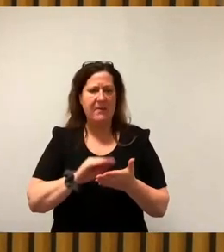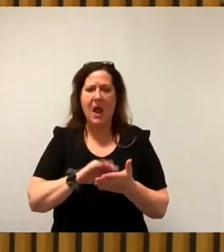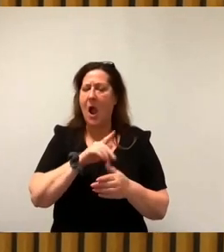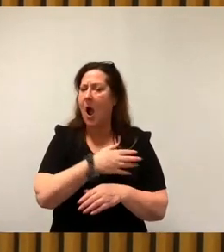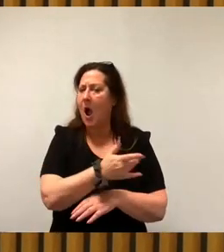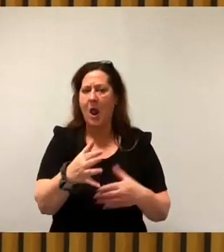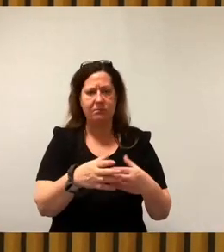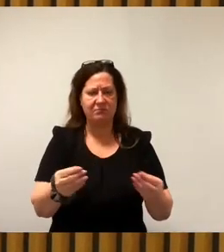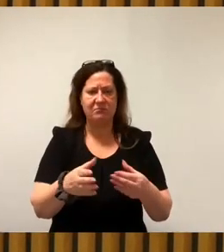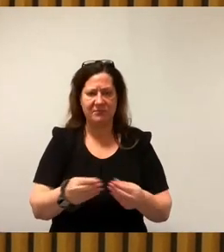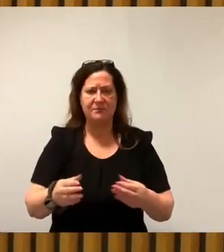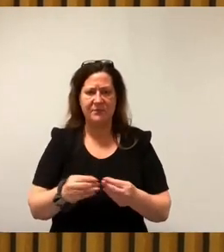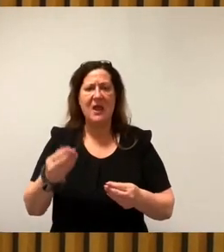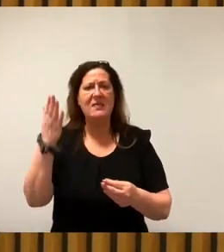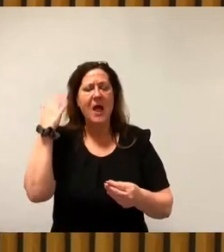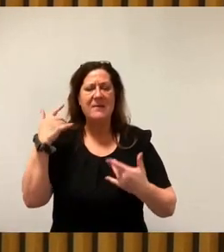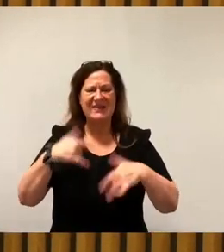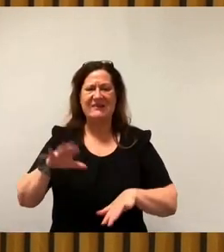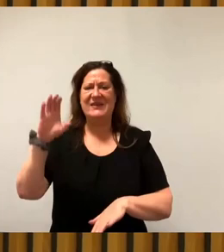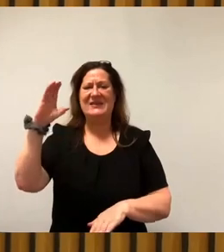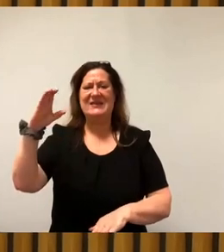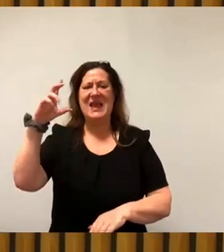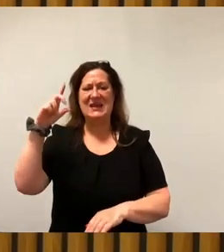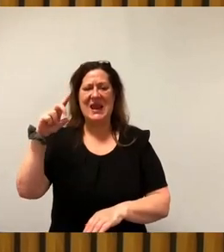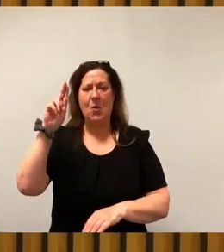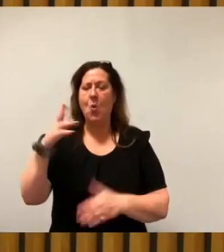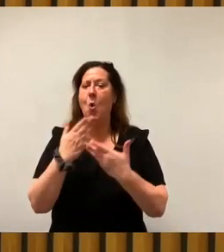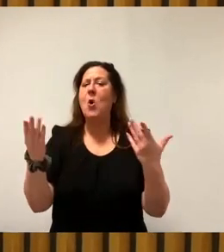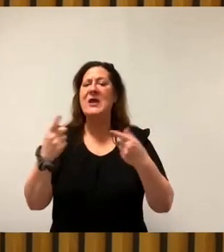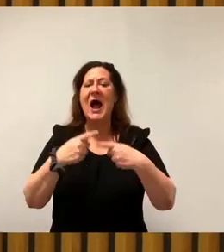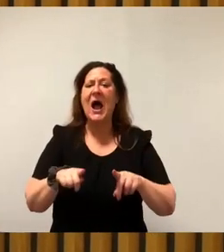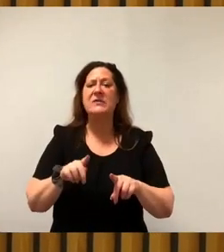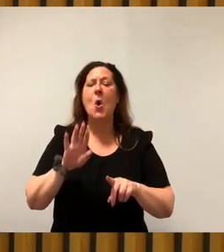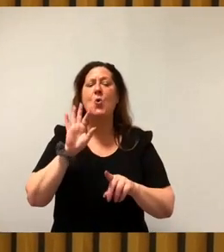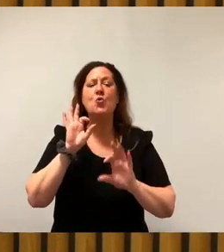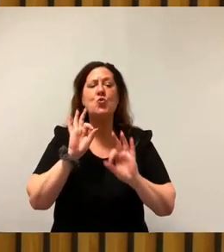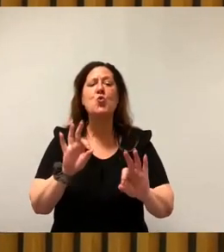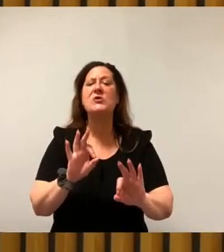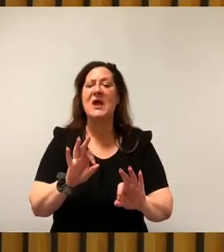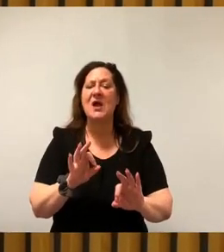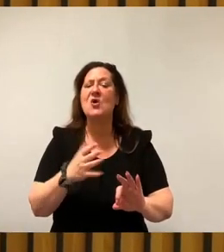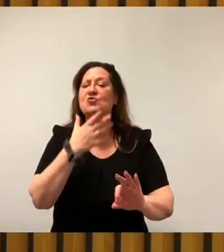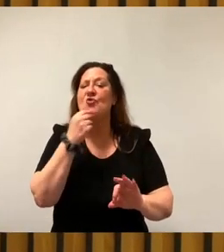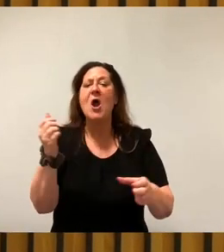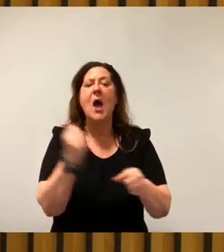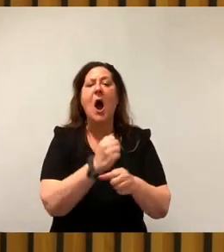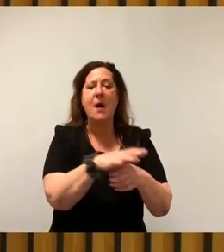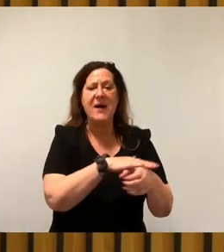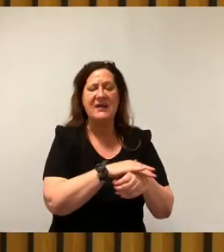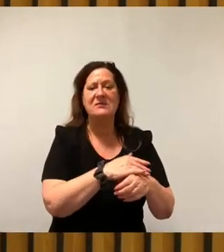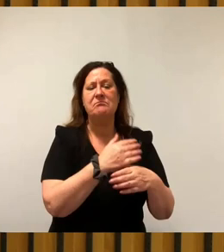wurden damals von der CDU oder von den nachstehenden Organisationen alle gut versorgt. Das reichte von Beigeordneten bis